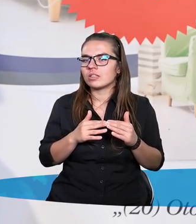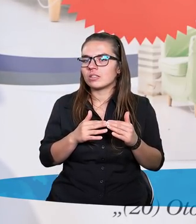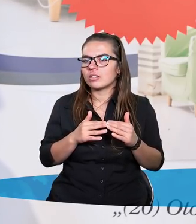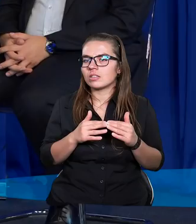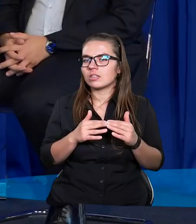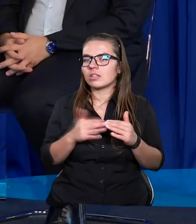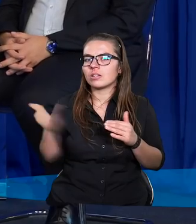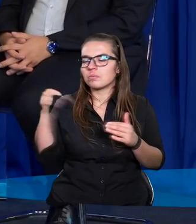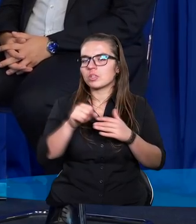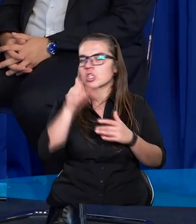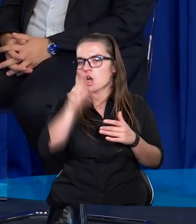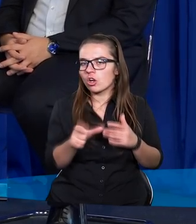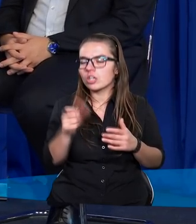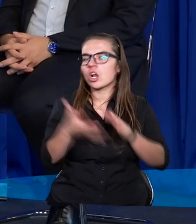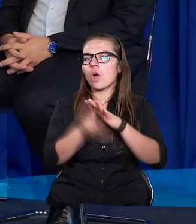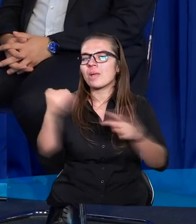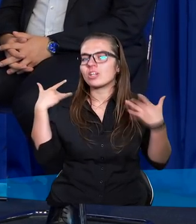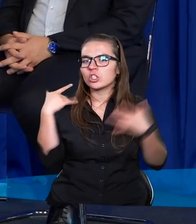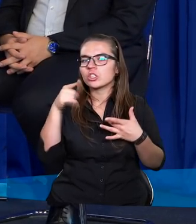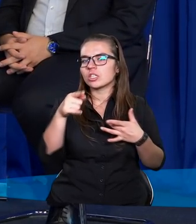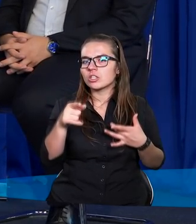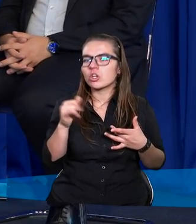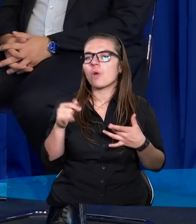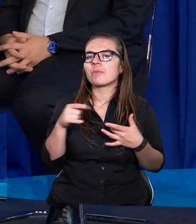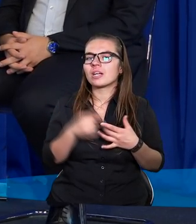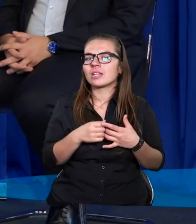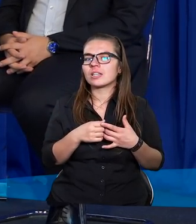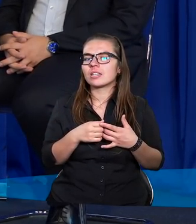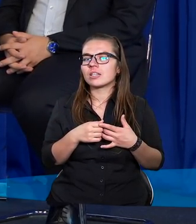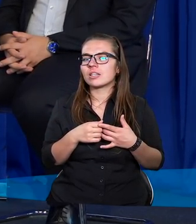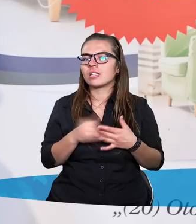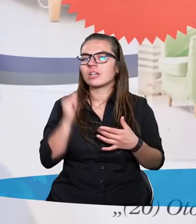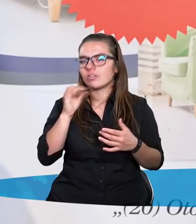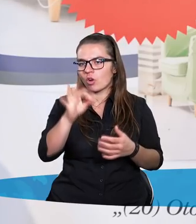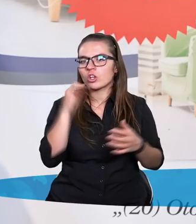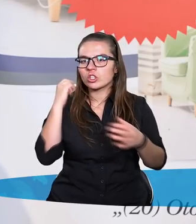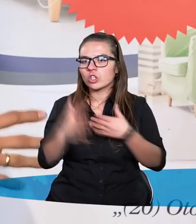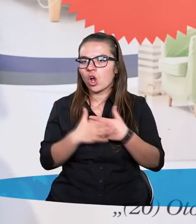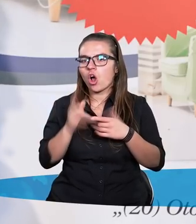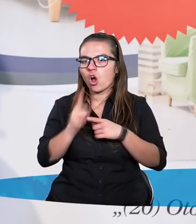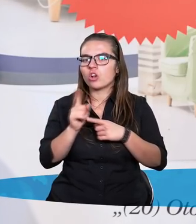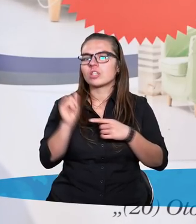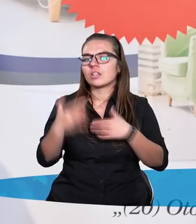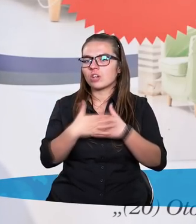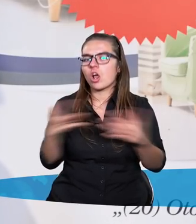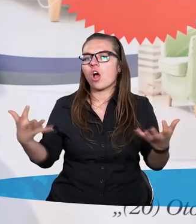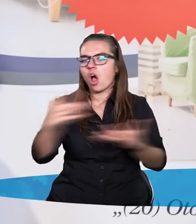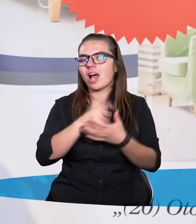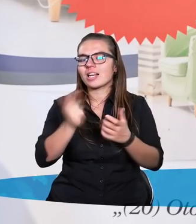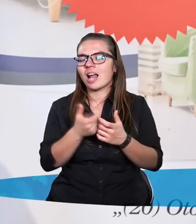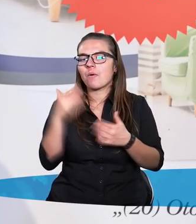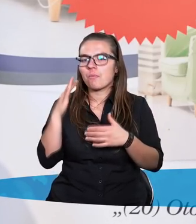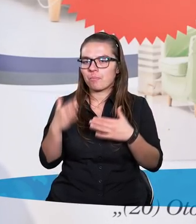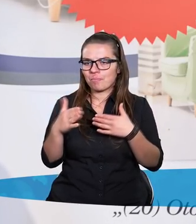że przyjdzie do ciebie, odbierze życie tobie, twojej żonie, swojej siostrze i zagrabi cały majątek i